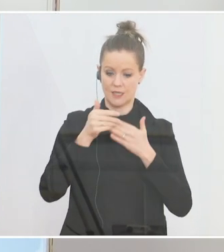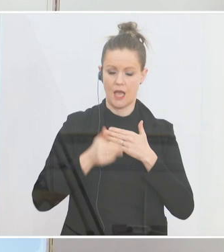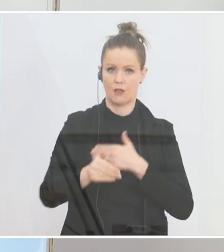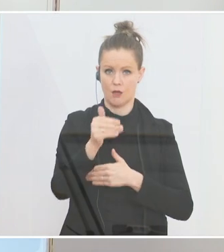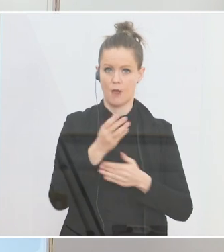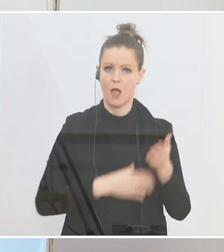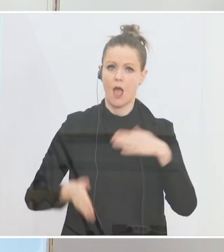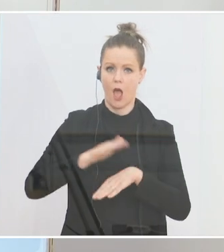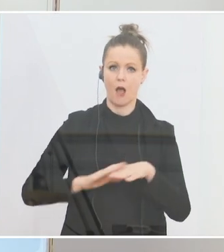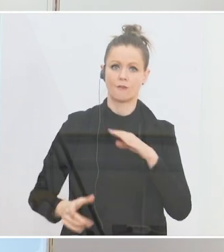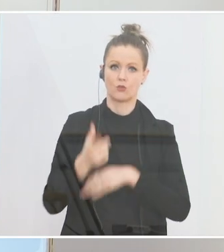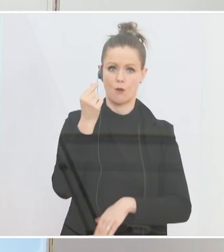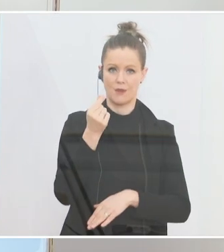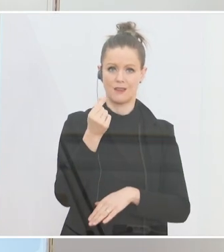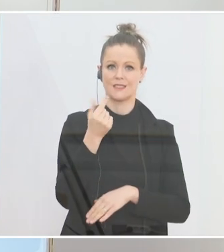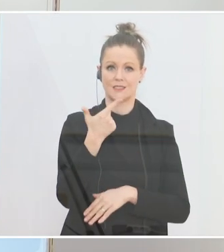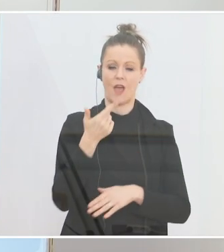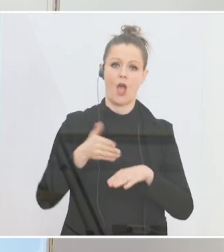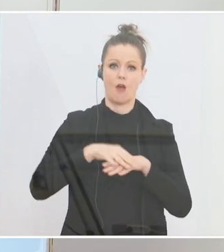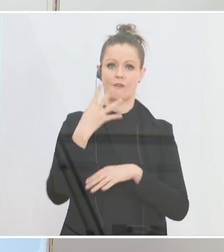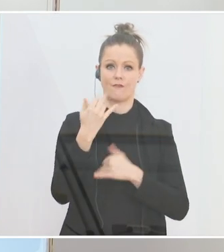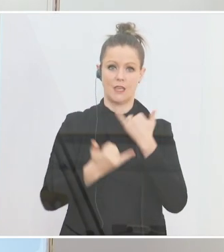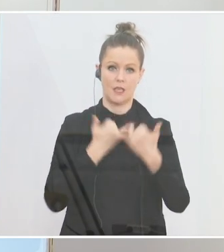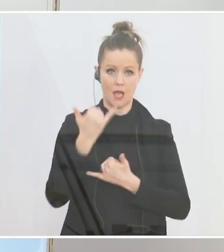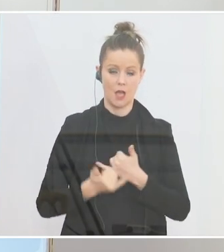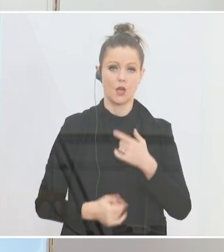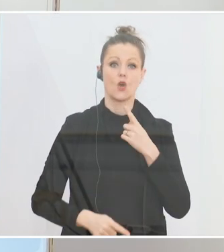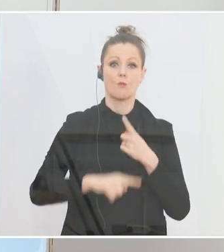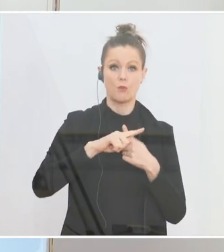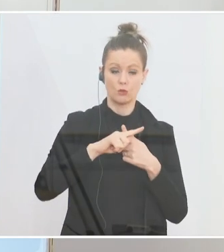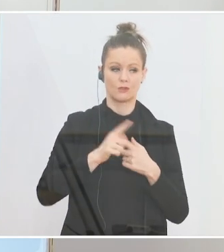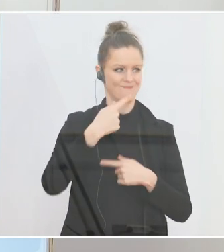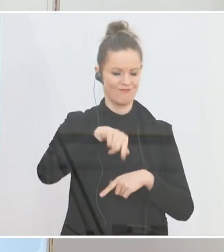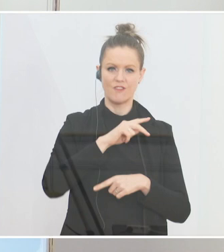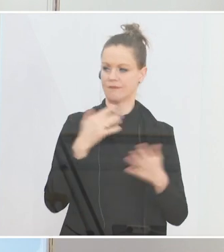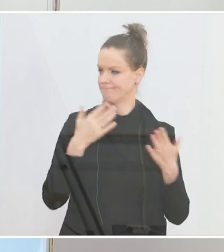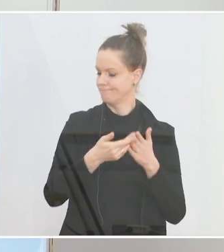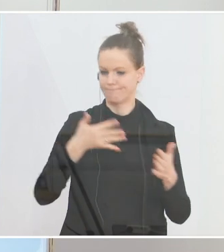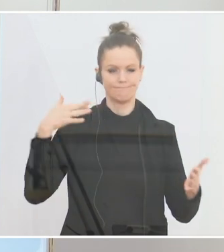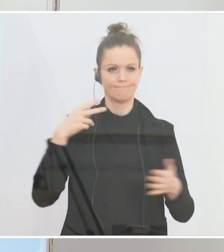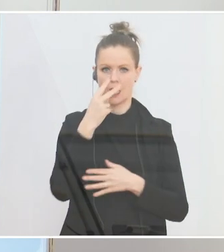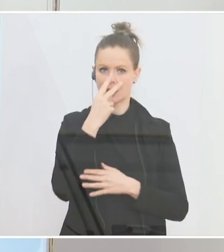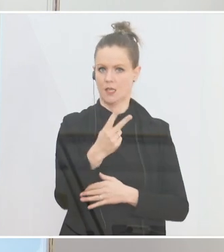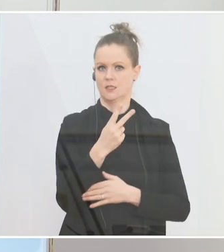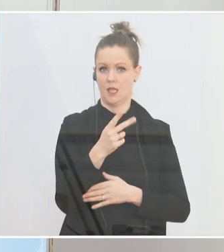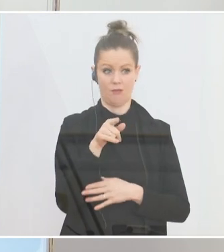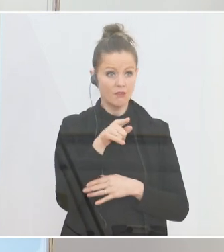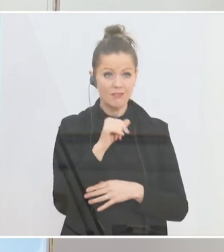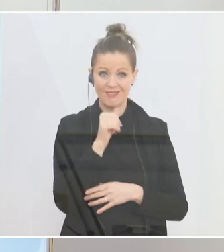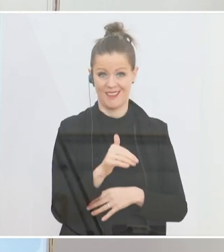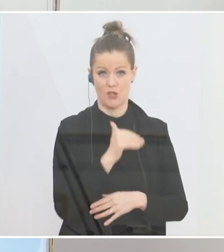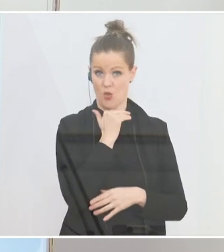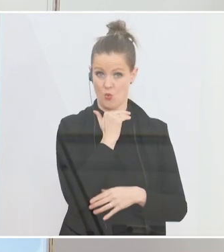Geschwindigkeitsübertretungen von zwei auf vier Jahre. Und weil wir gesehen haben, dass alleine das noch nicht